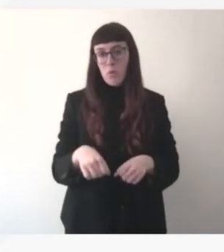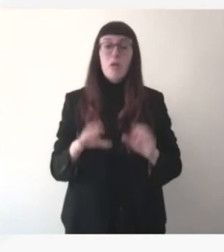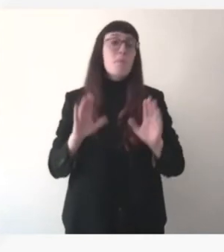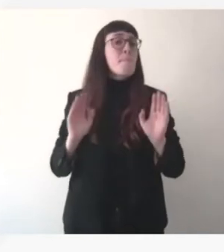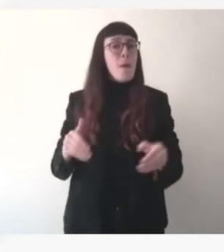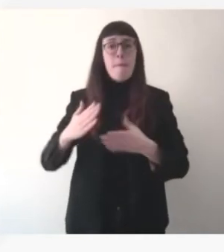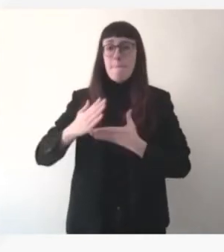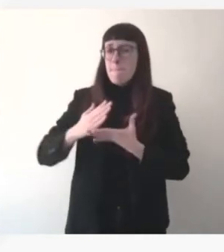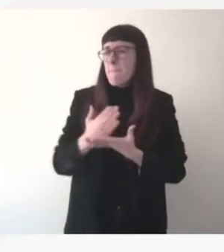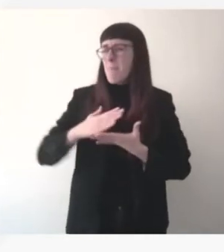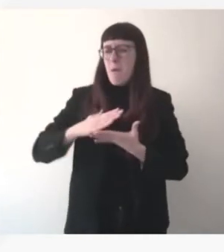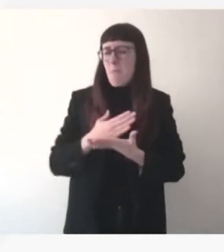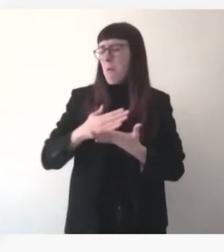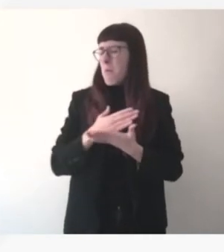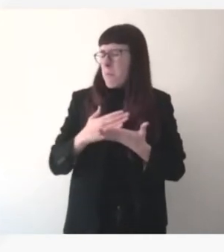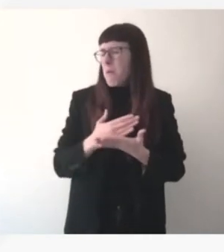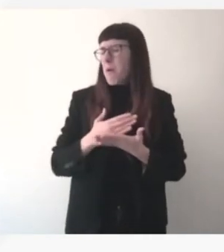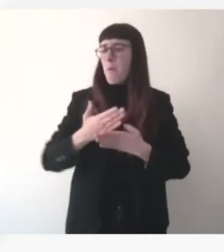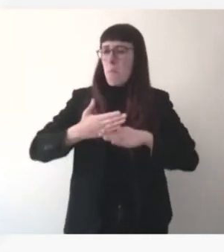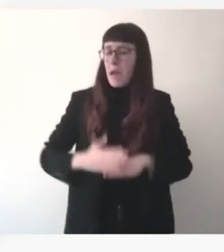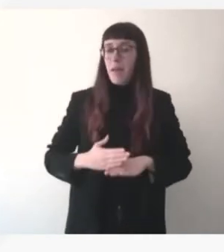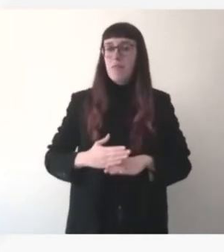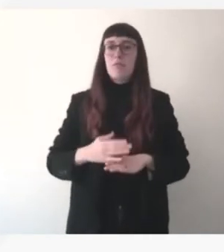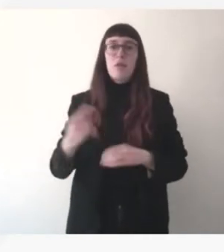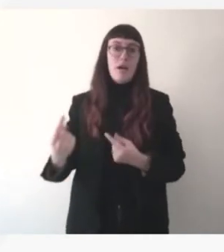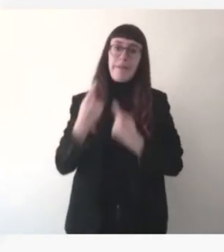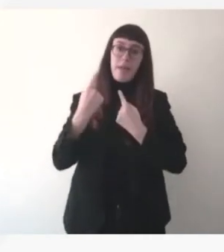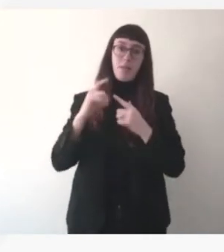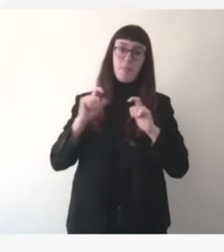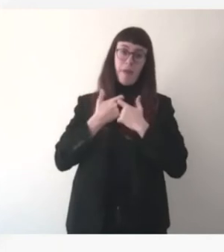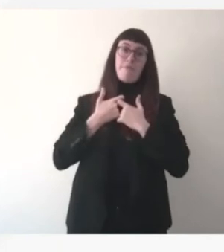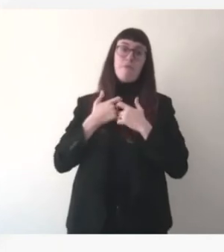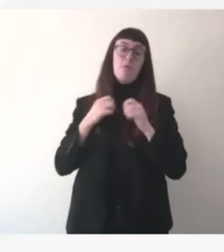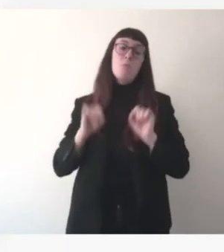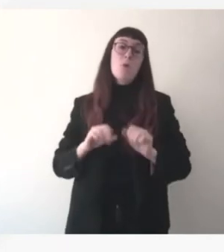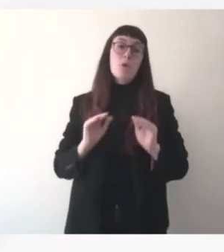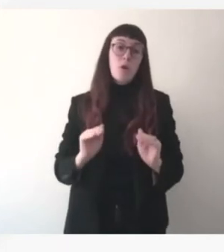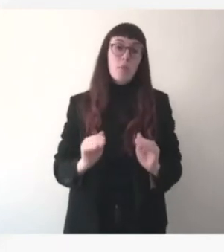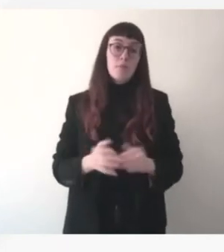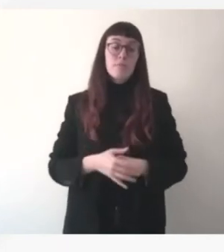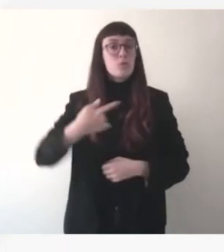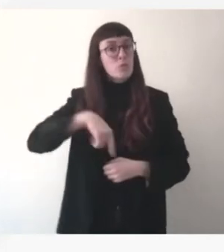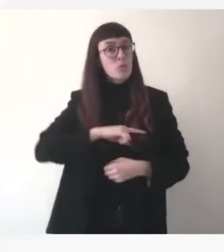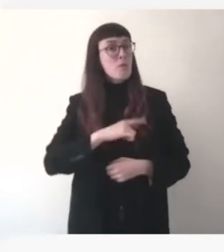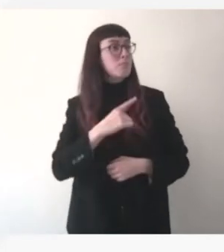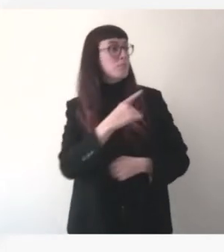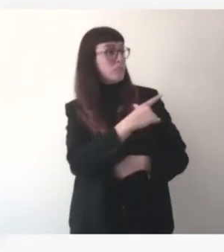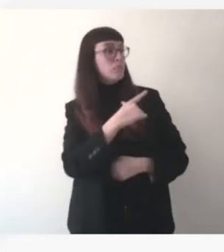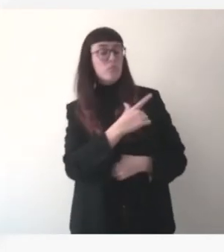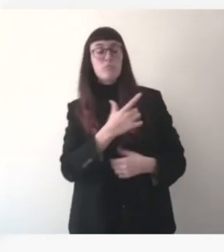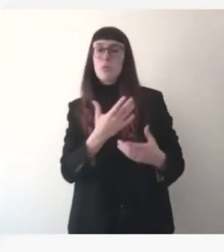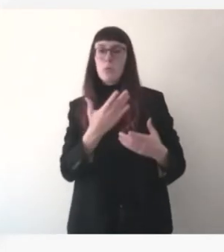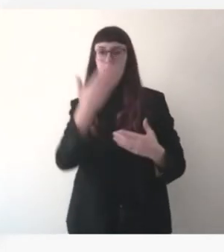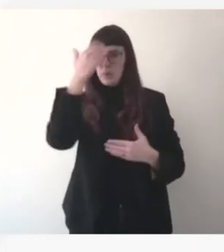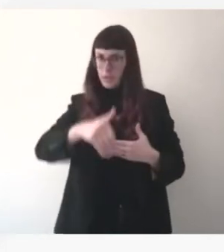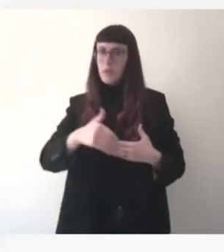vous assurer, c'est que, comme l dit le commissaire, nous sommes en niveau d'alerte sinon maximale du mois très élevé. En tout cas, nous avons